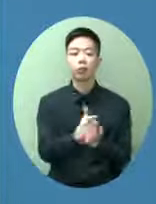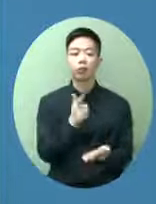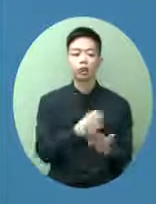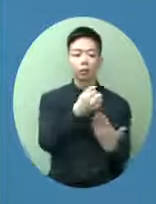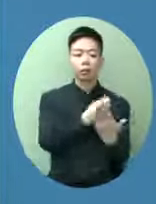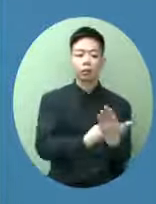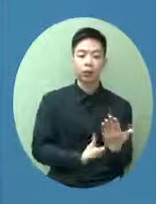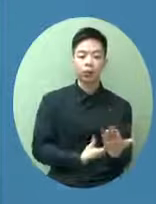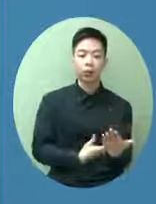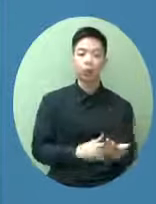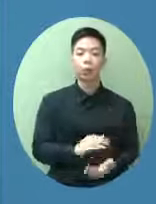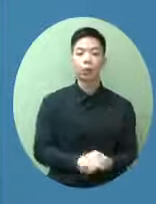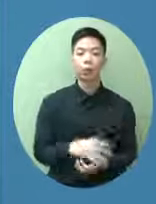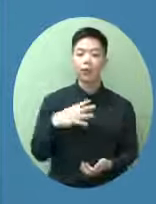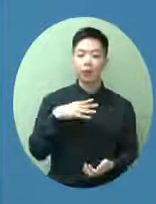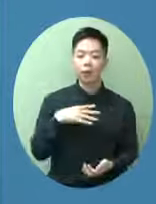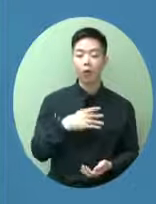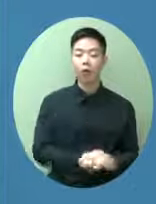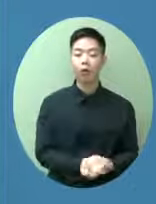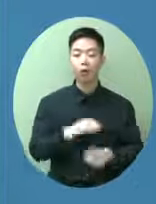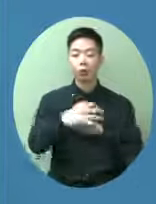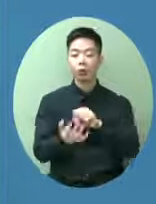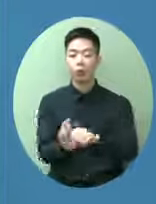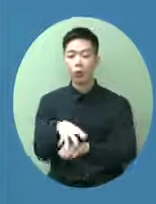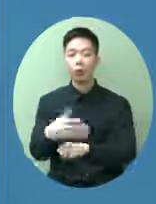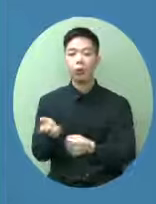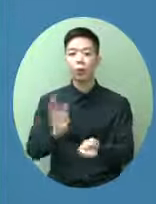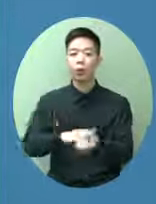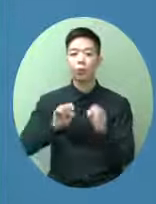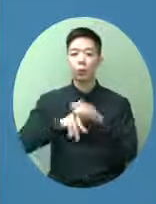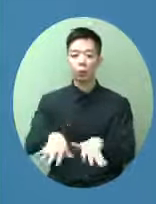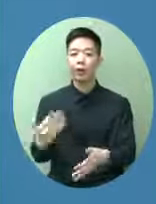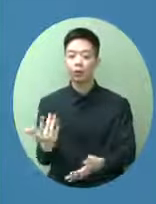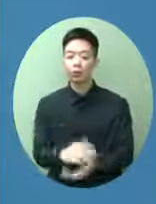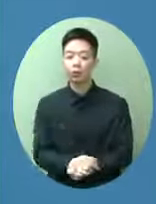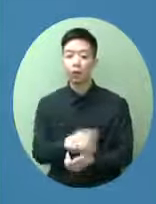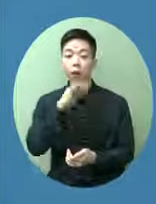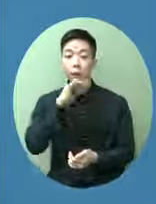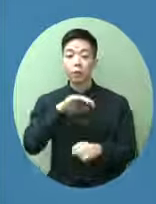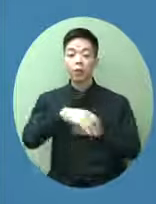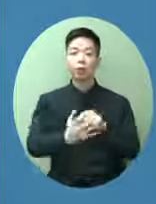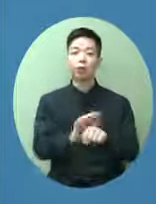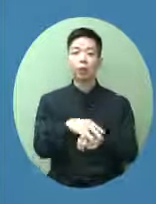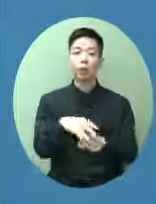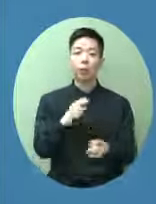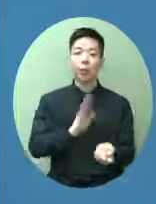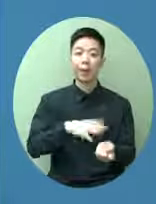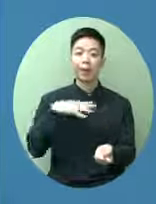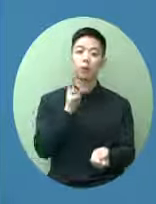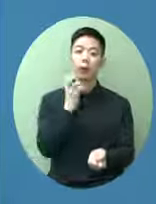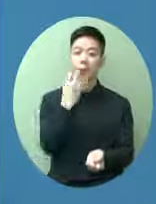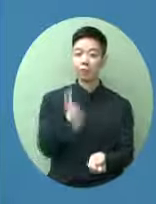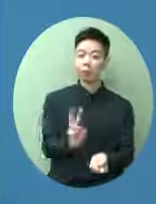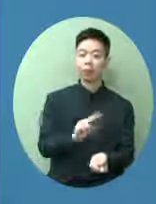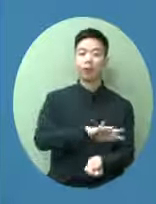全球的疫情如果你說現在全球的疫情都好像香港那樣那就放心吧大家都很